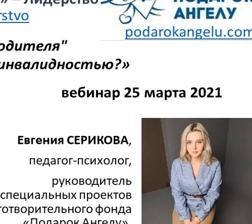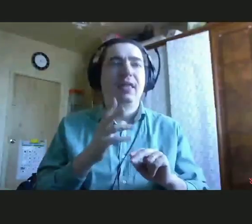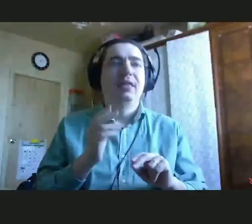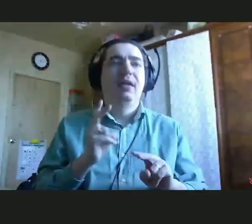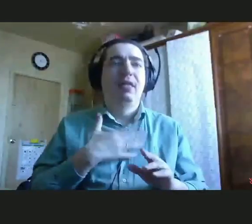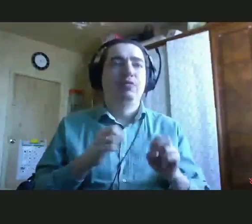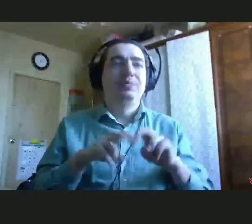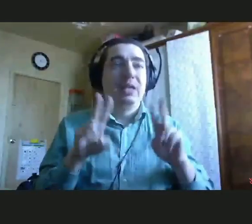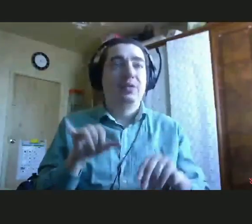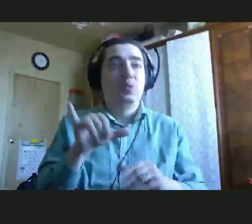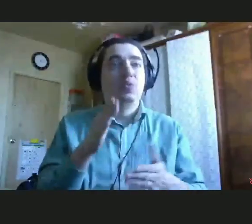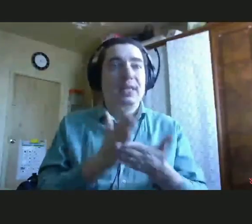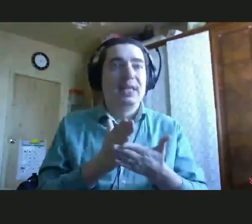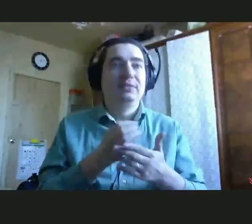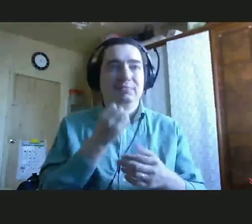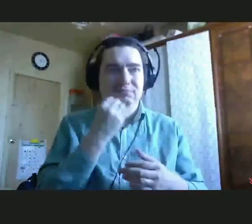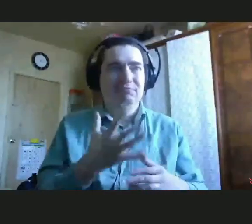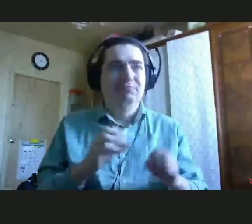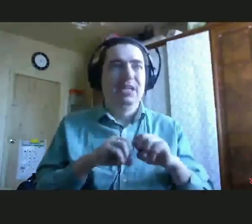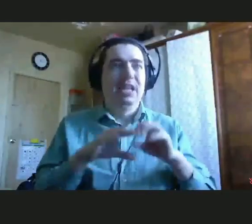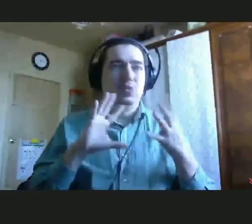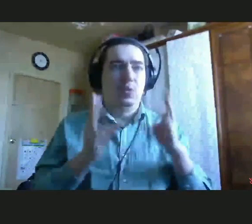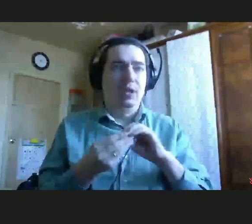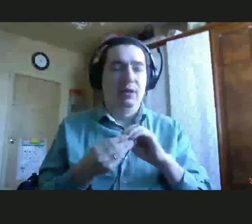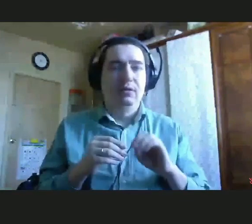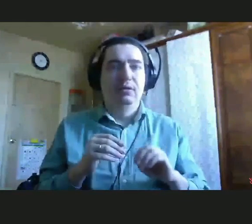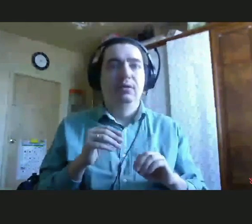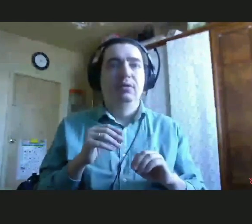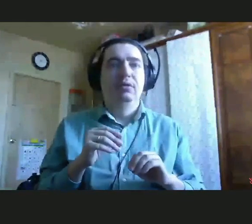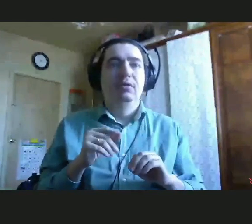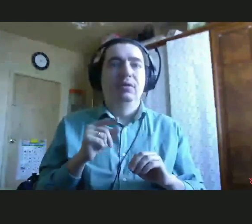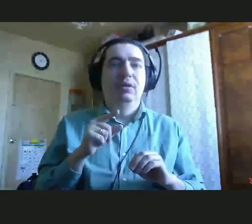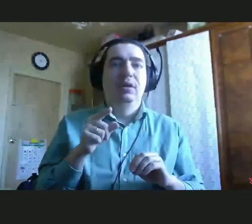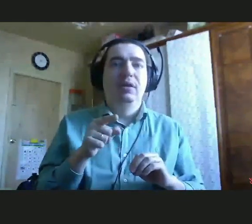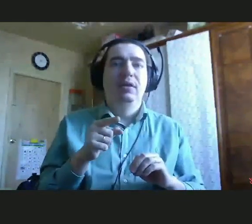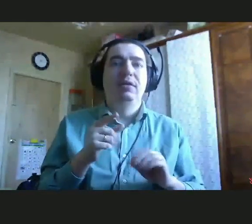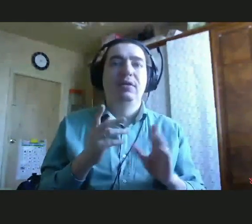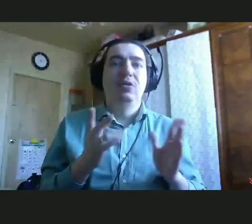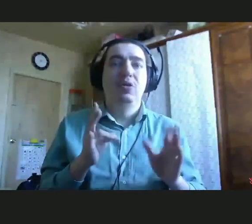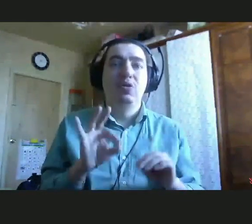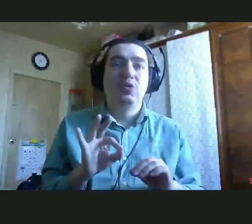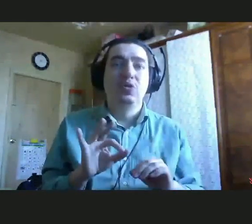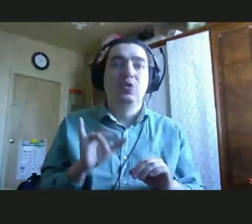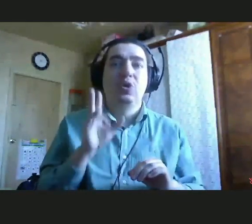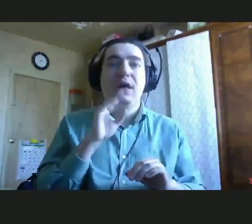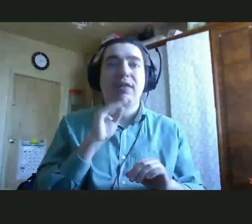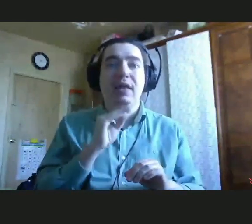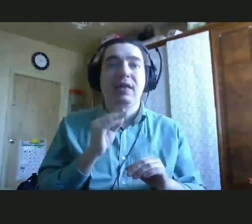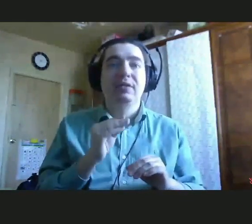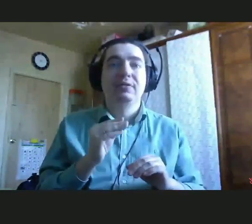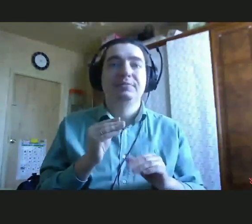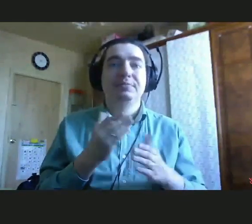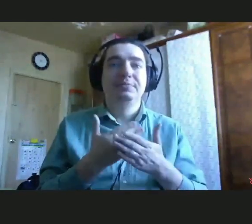большой результат. Результат устойчивый, нет откатов, нет регрессов, но когда они, например,